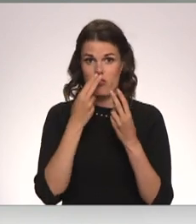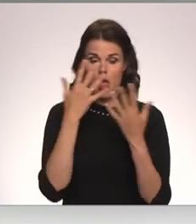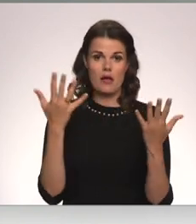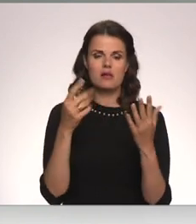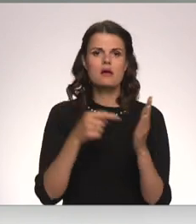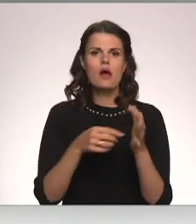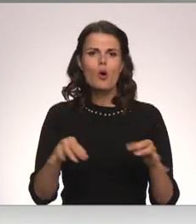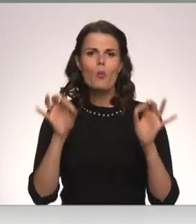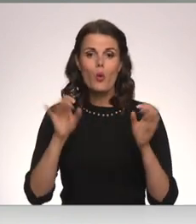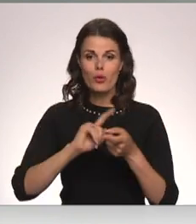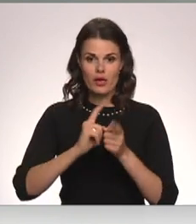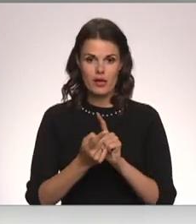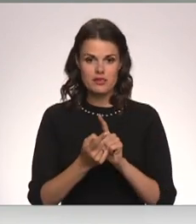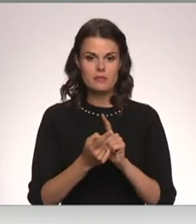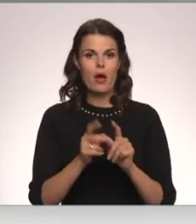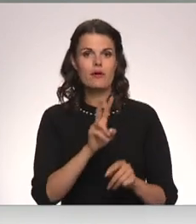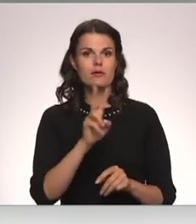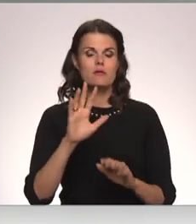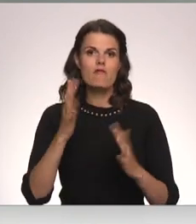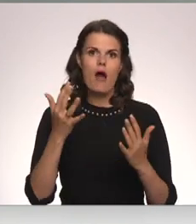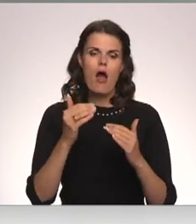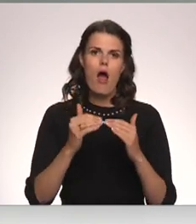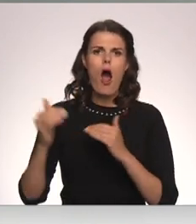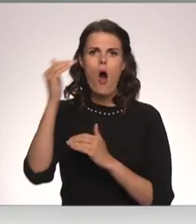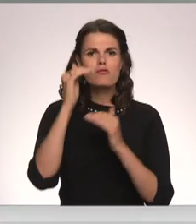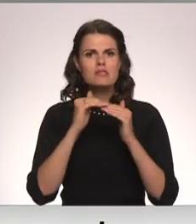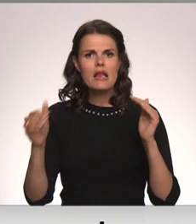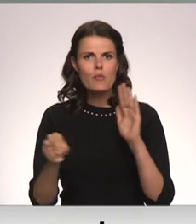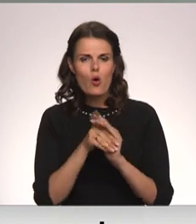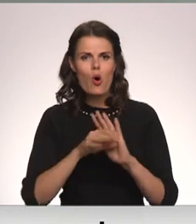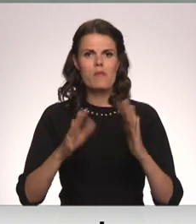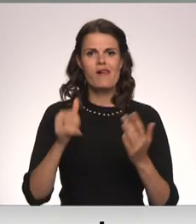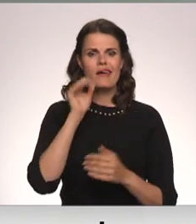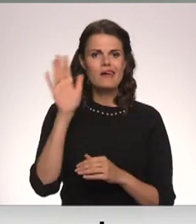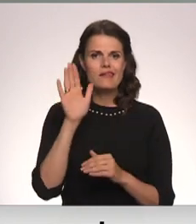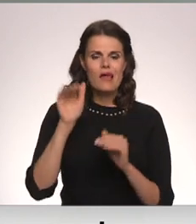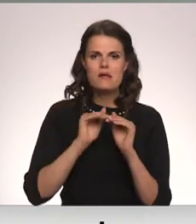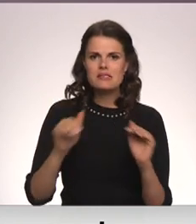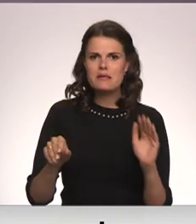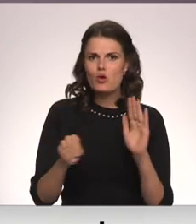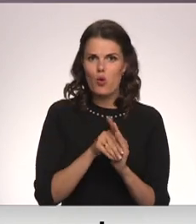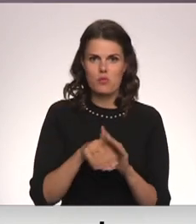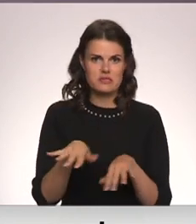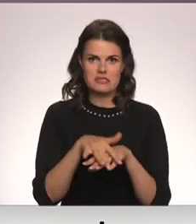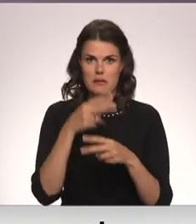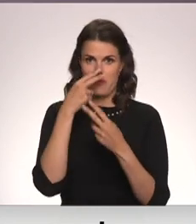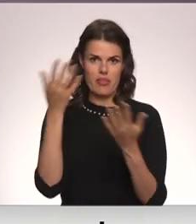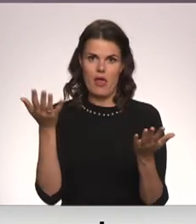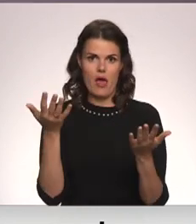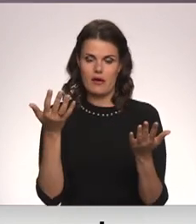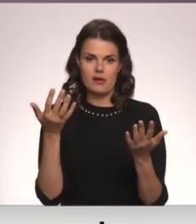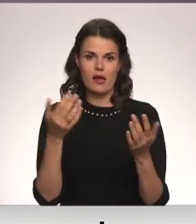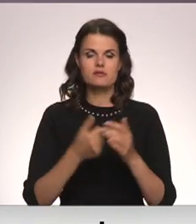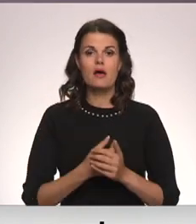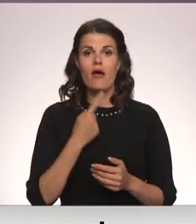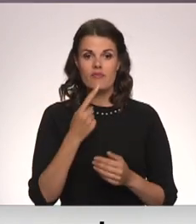tajā, kas ir noticis, vai tā ir augstu līmeņa korupcija vai šīs sadzīvis kā līmeņa korupcija. Straumi sēdē norādīja,